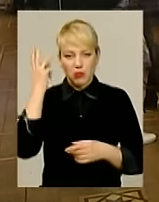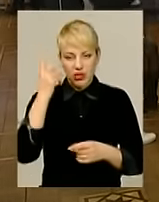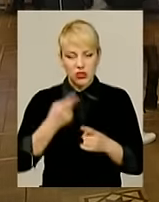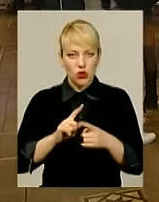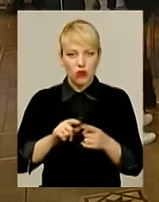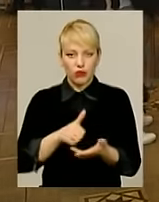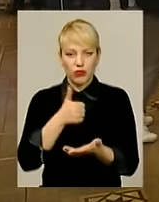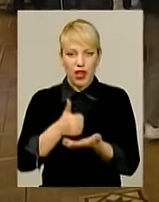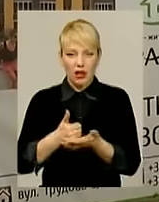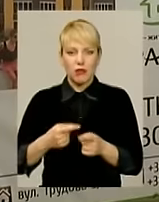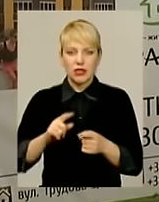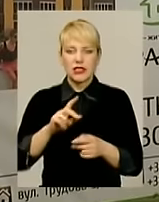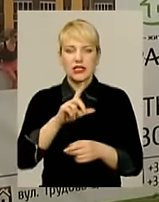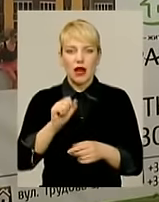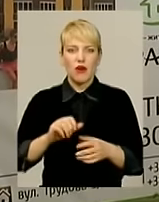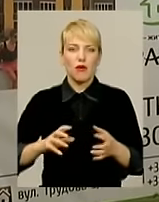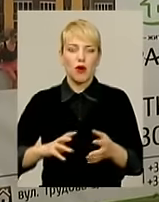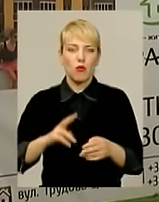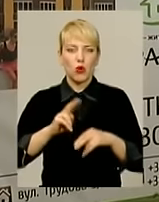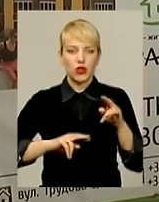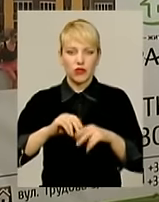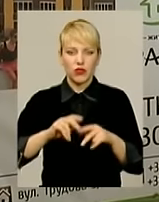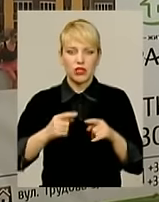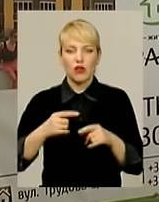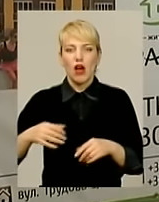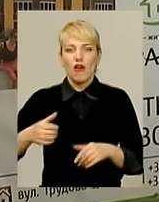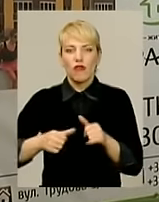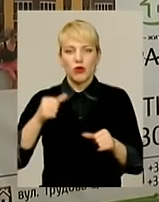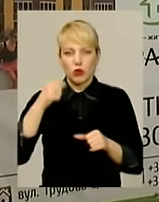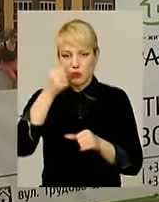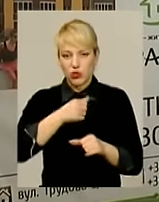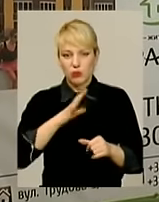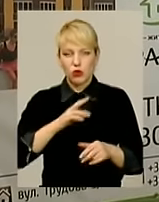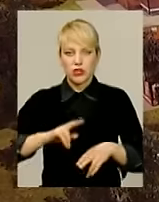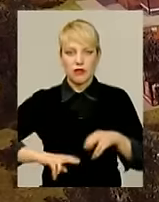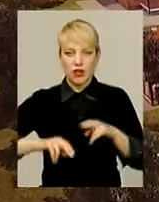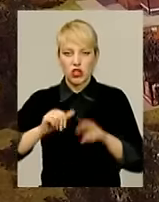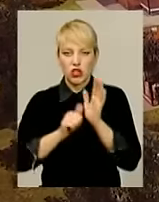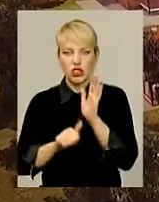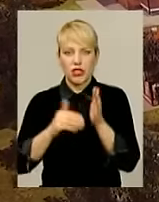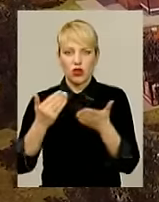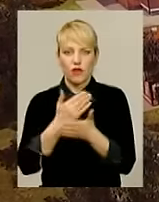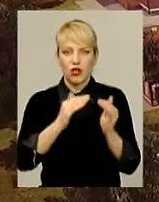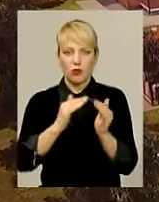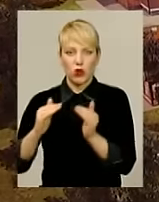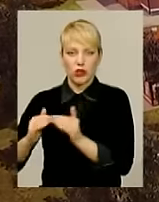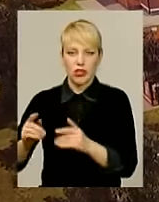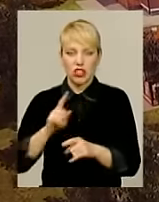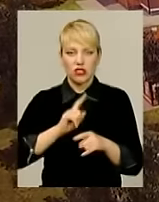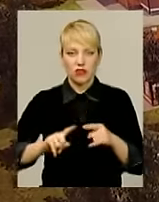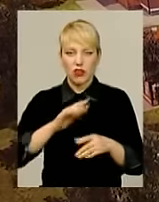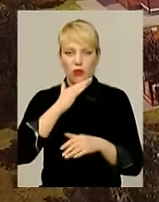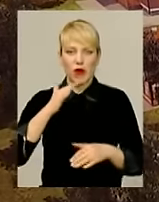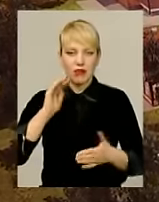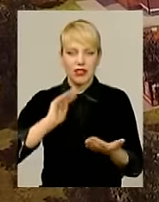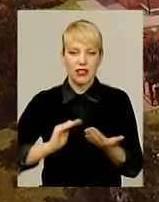України за обсягами будівництва. Лише минулоріч в обласному центрі звели майже 60 житлових будинків. Не тільки швидко і багато, а й якісно